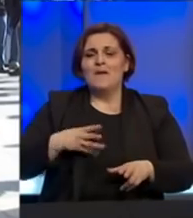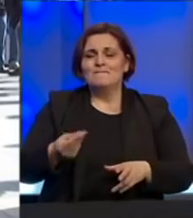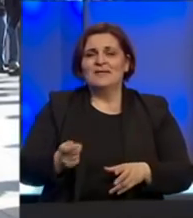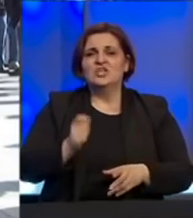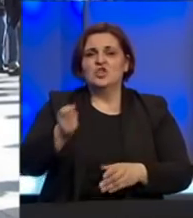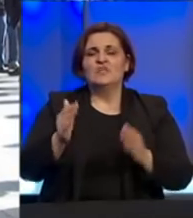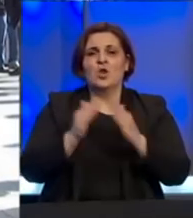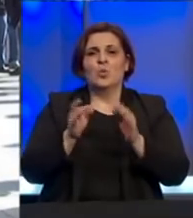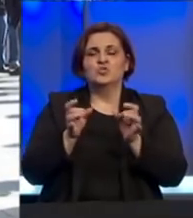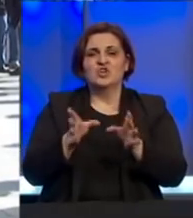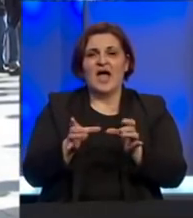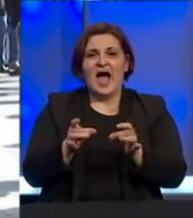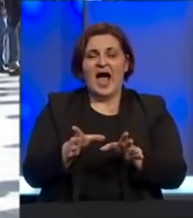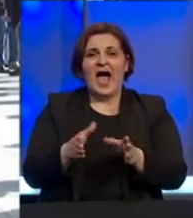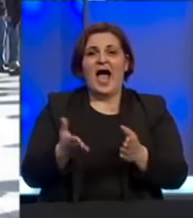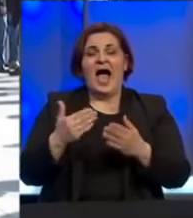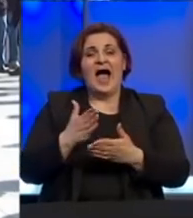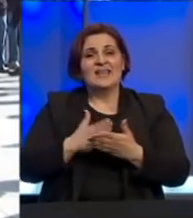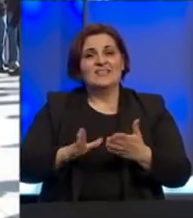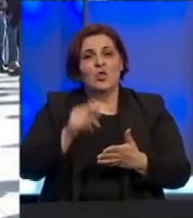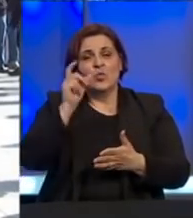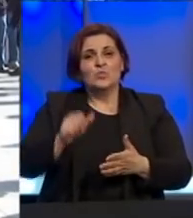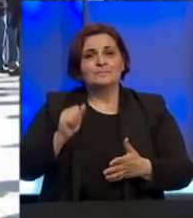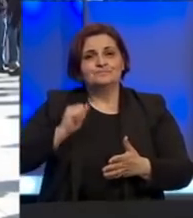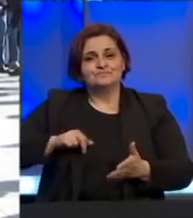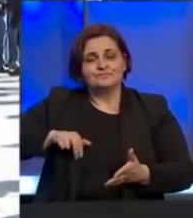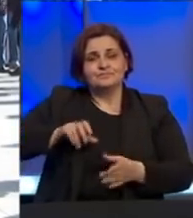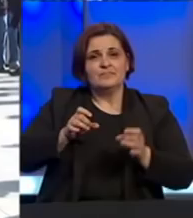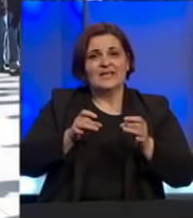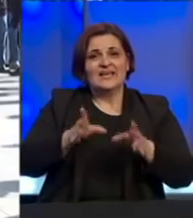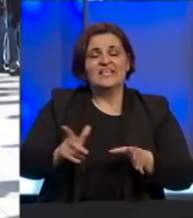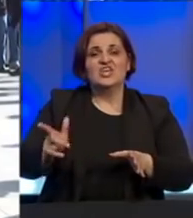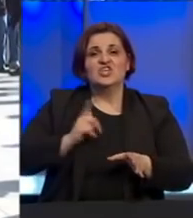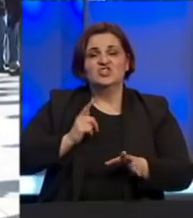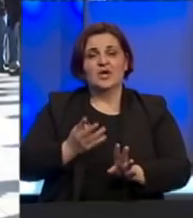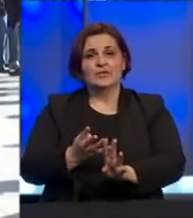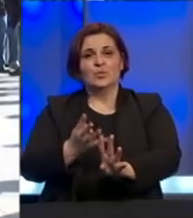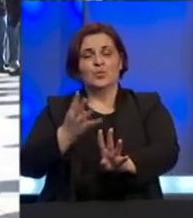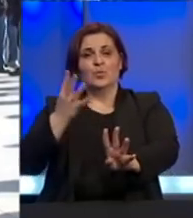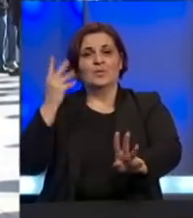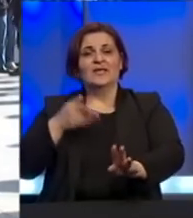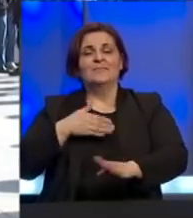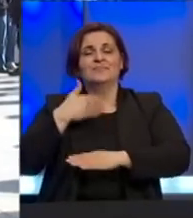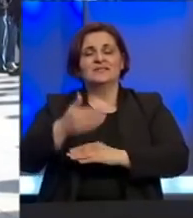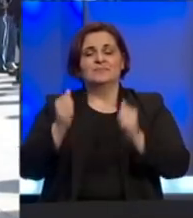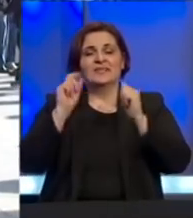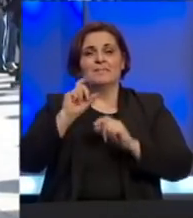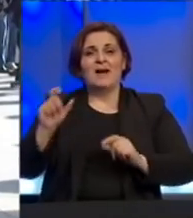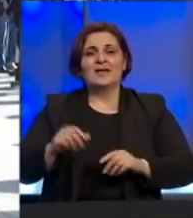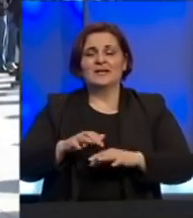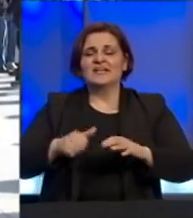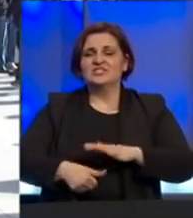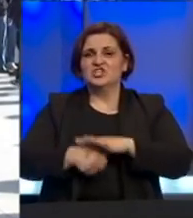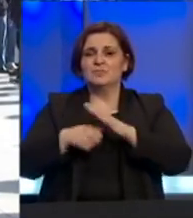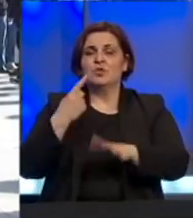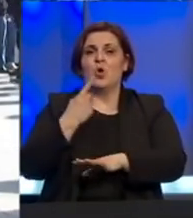dostave na kućnu adresu ali dio penzionera primorani izaći na ulice i čekati u redovima ispred banaka Krizni štab